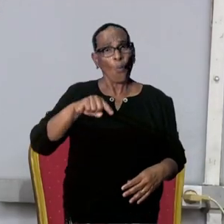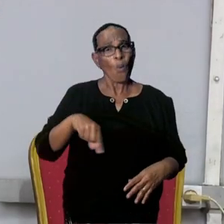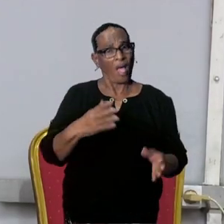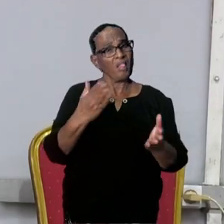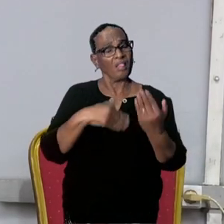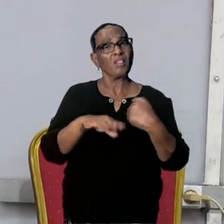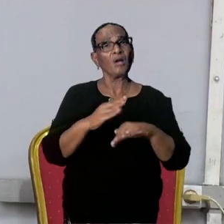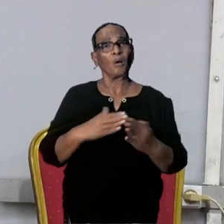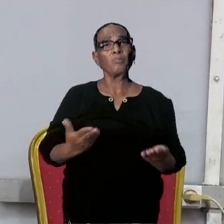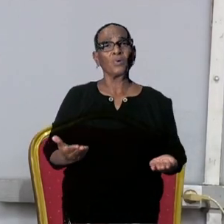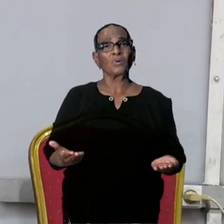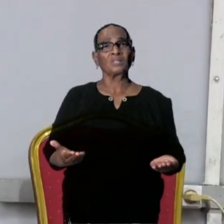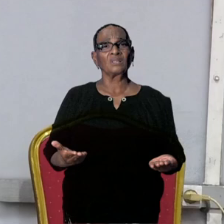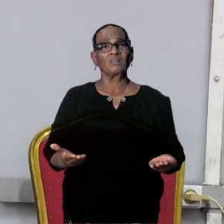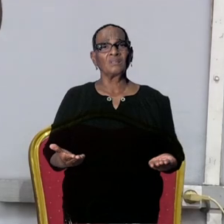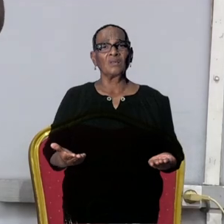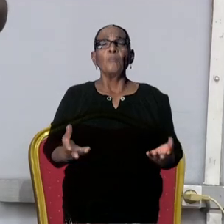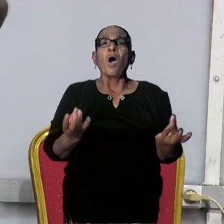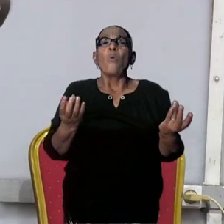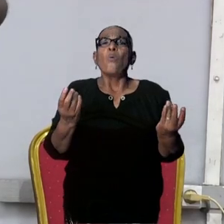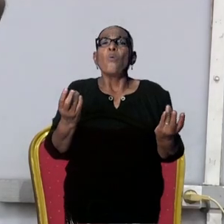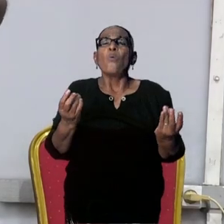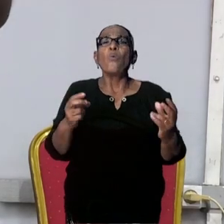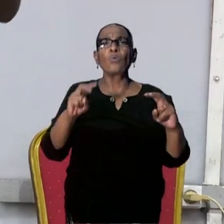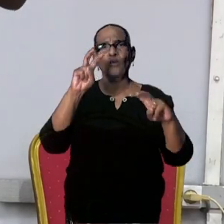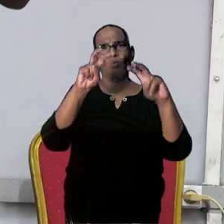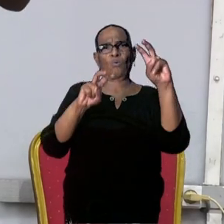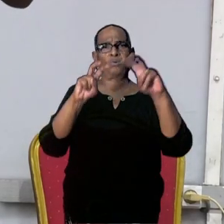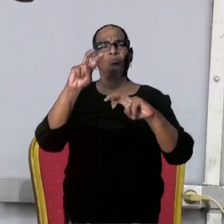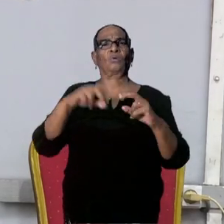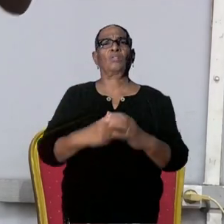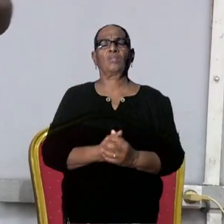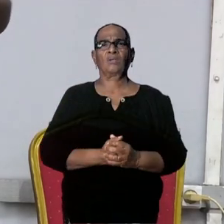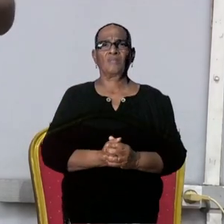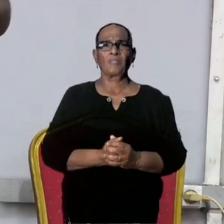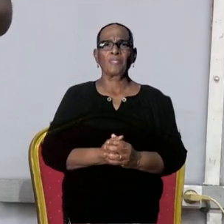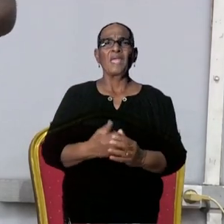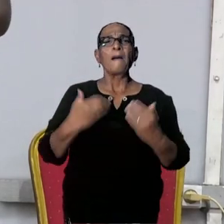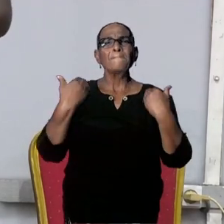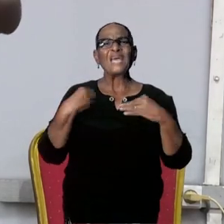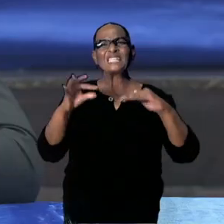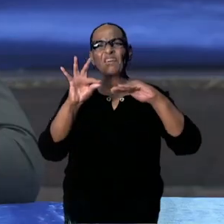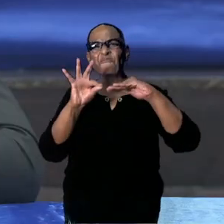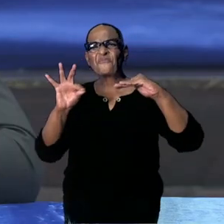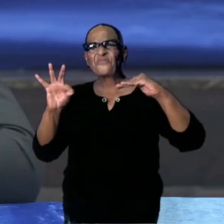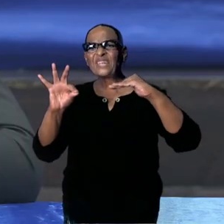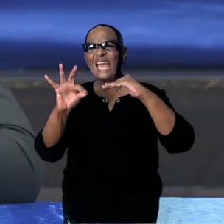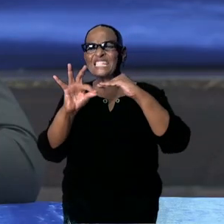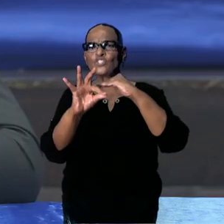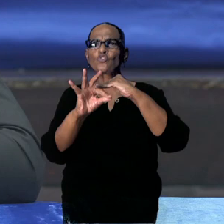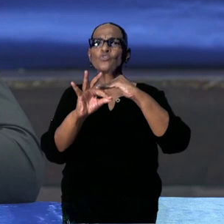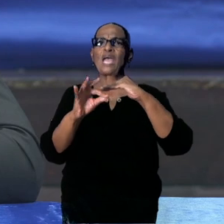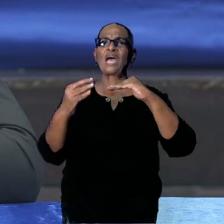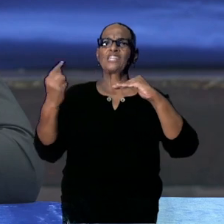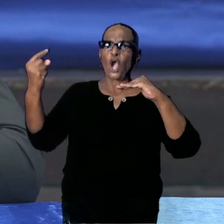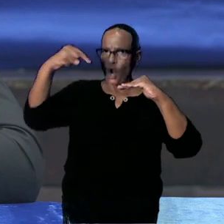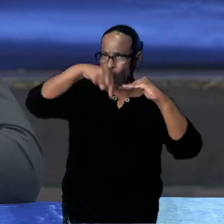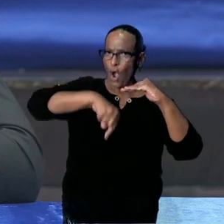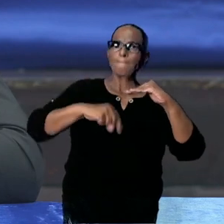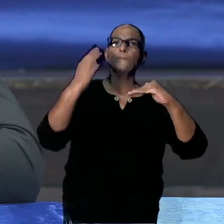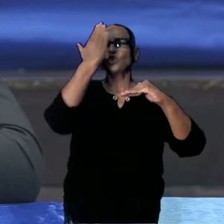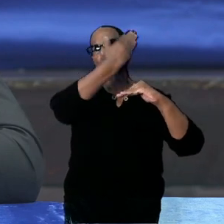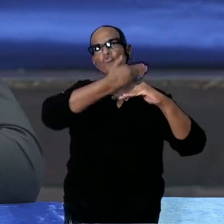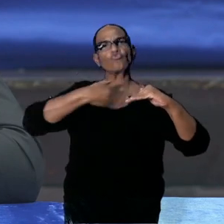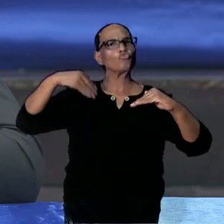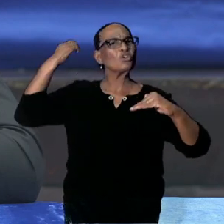hoe gebeurt de controle? Als mensen dus vanuit Frans-Giana, Suriname binnenkomen en ze